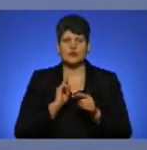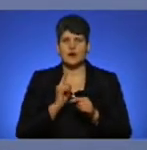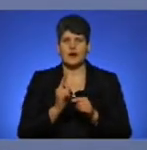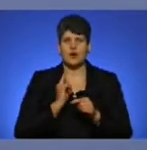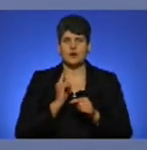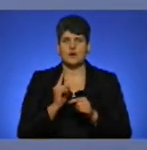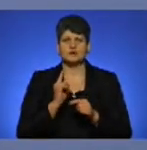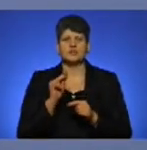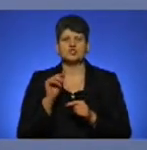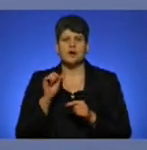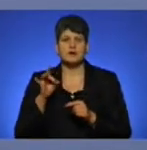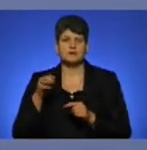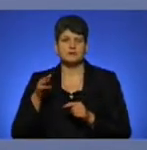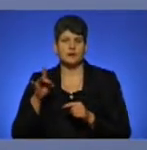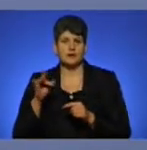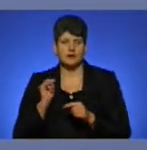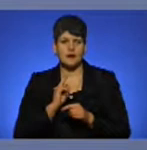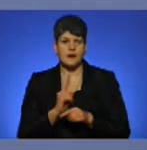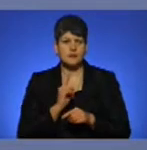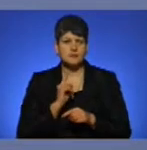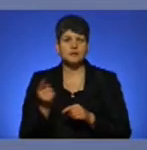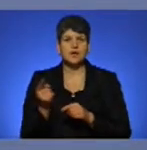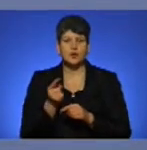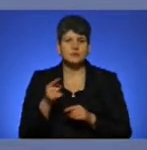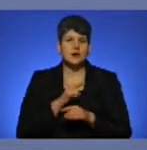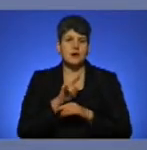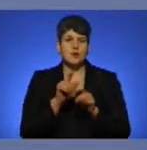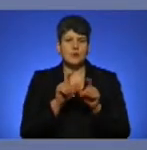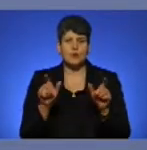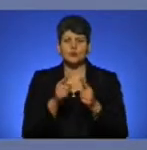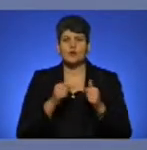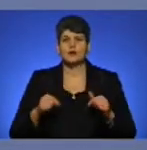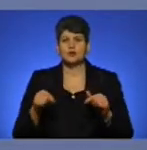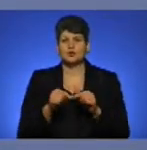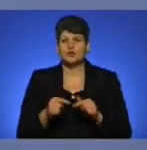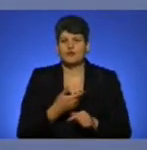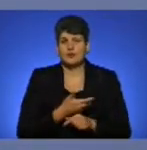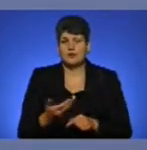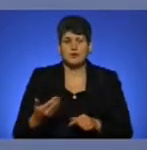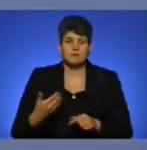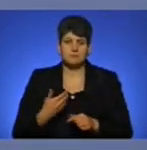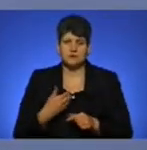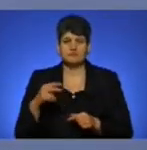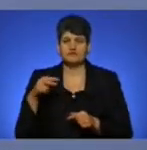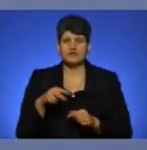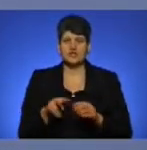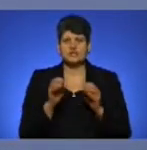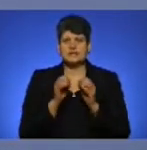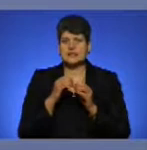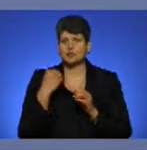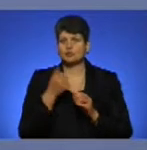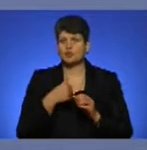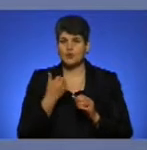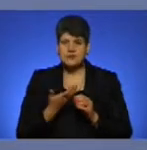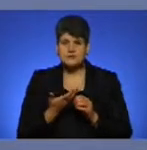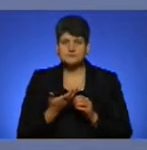чартерні рейси Тернопільський аеропорт організовували ми в 2010 році.